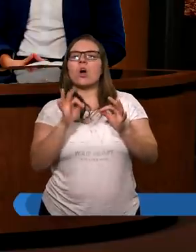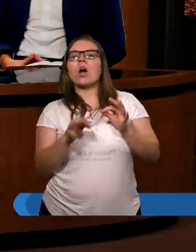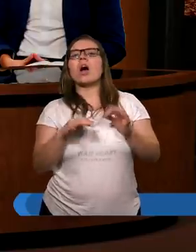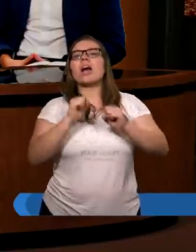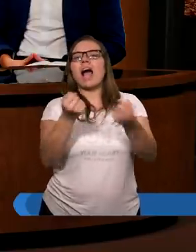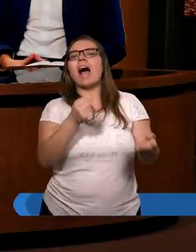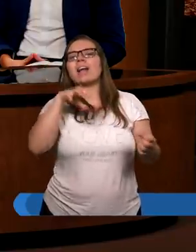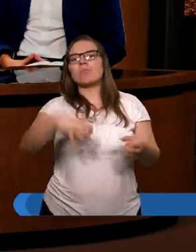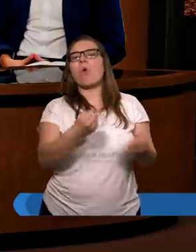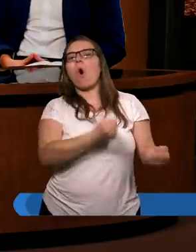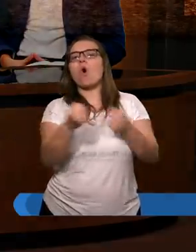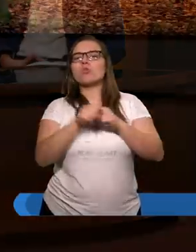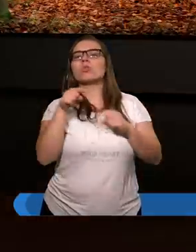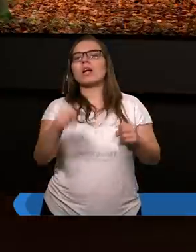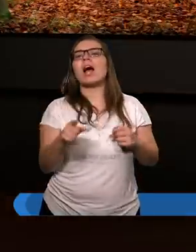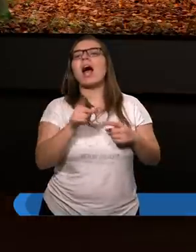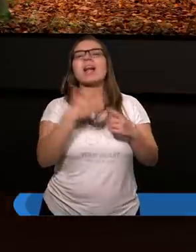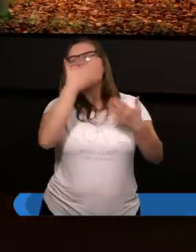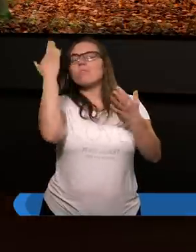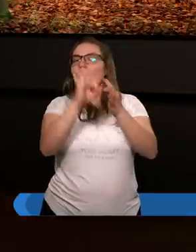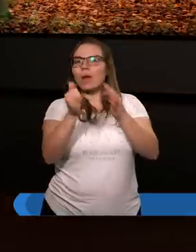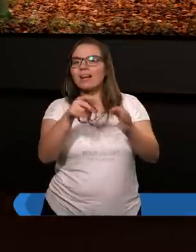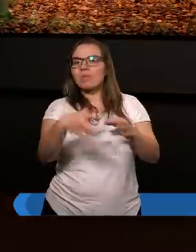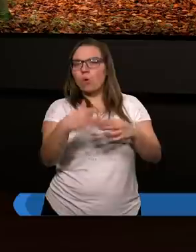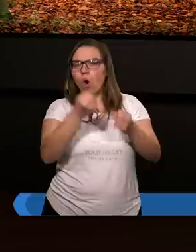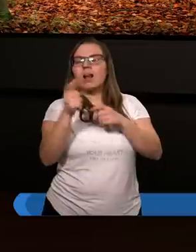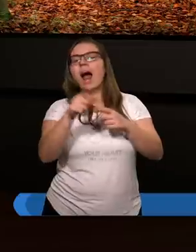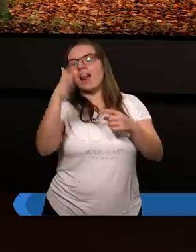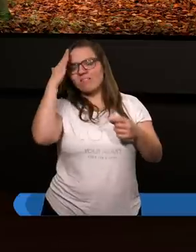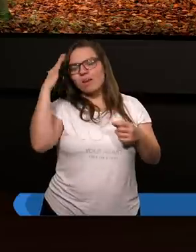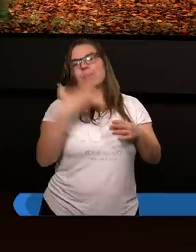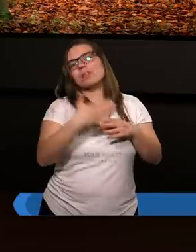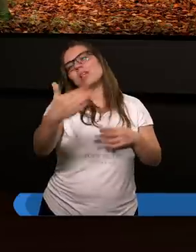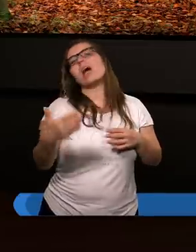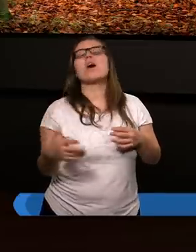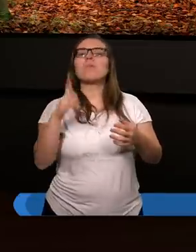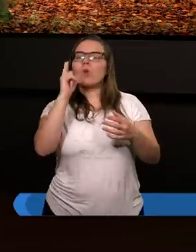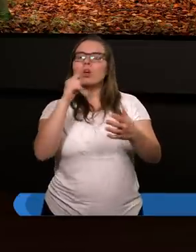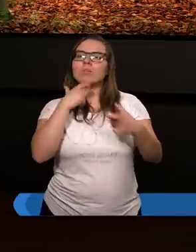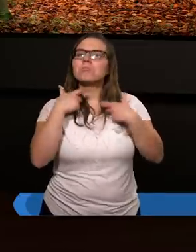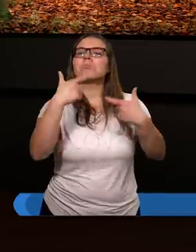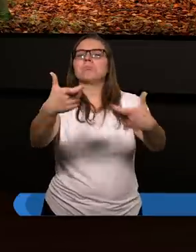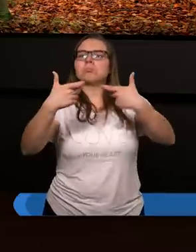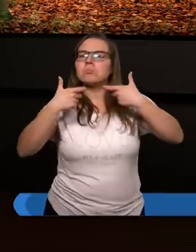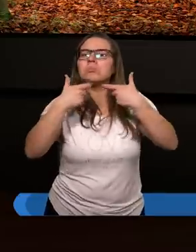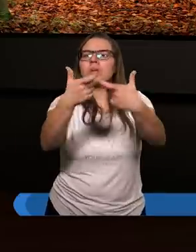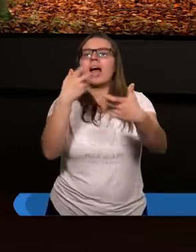zbór odniósł do tego, ale wiemy, że gdy Paweł poszedł dalej głosić Ewangelię do